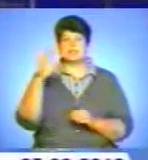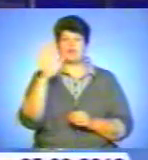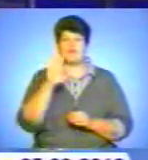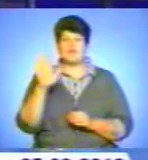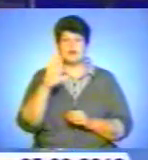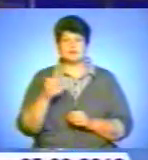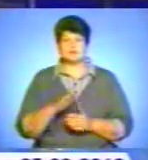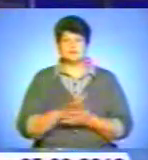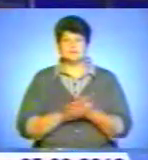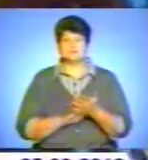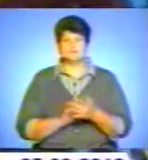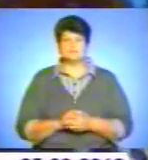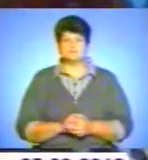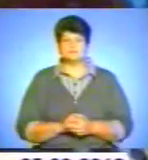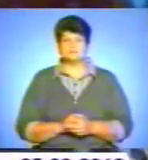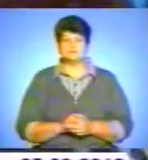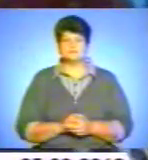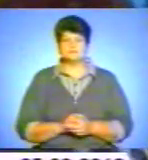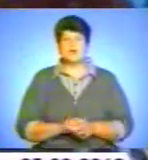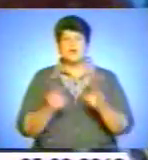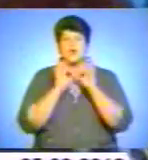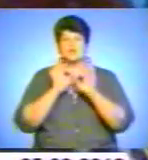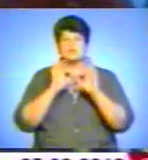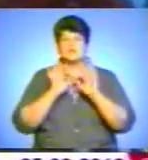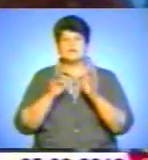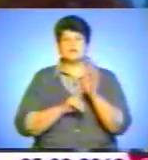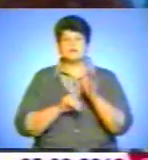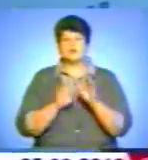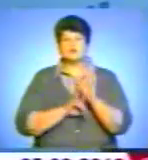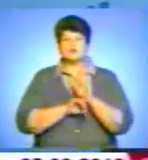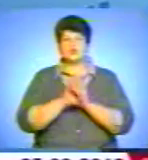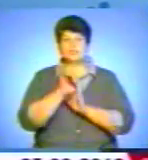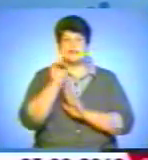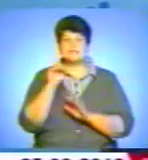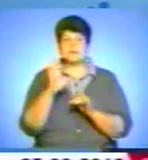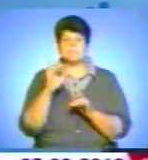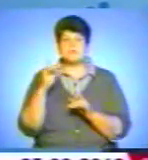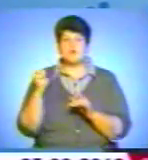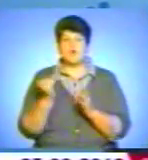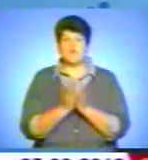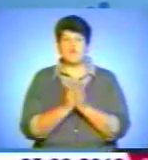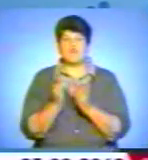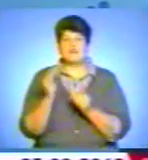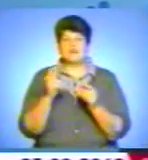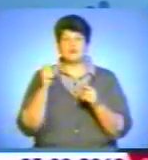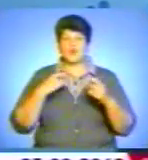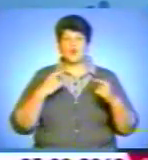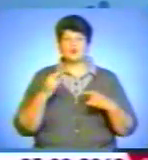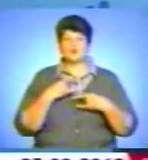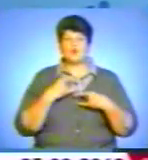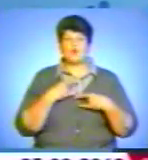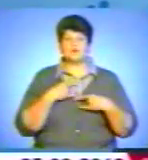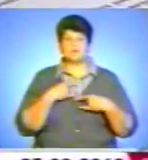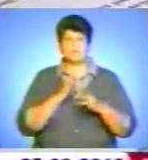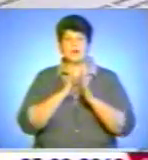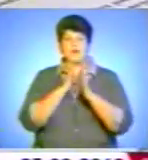Наталія Лазука. Розпочнеться бібліофест 26 вересня о 13-й годині костюмованим парадом казкових